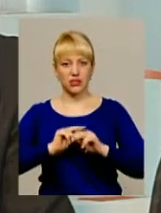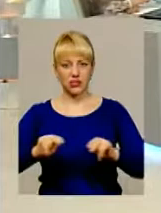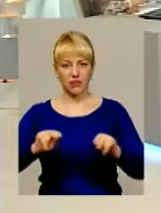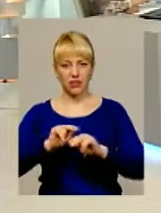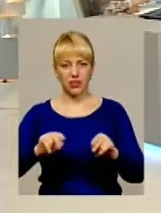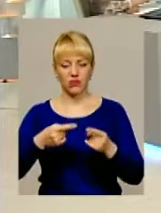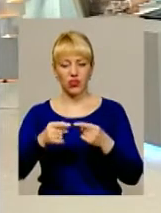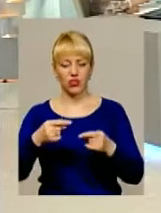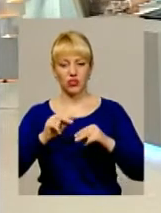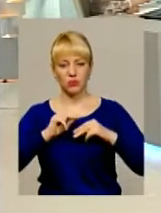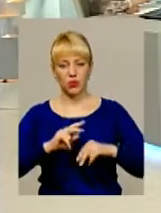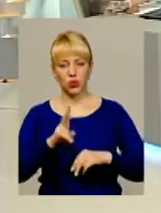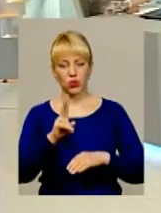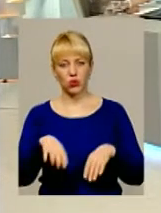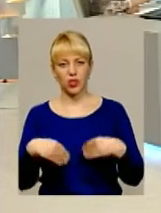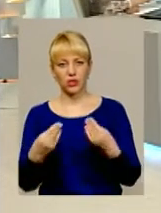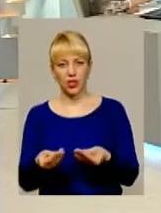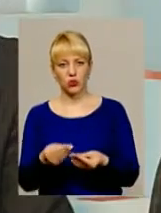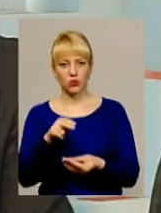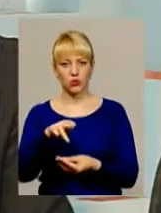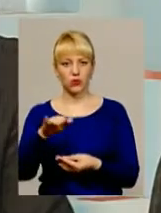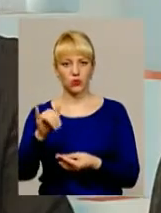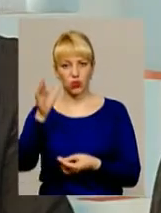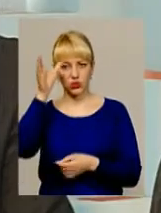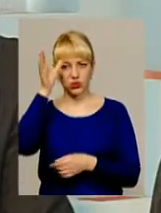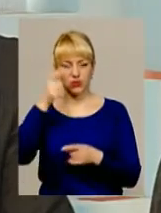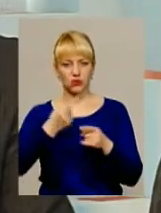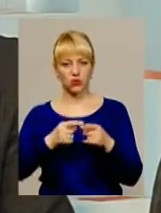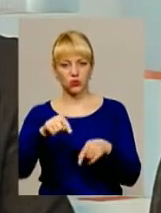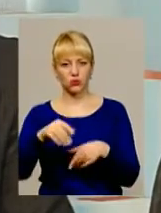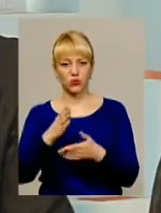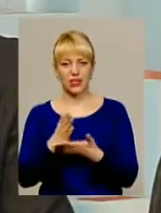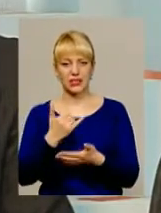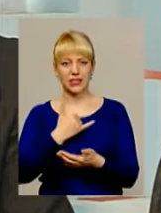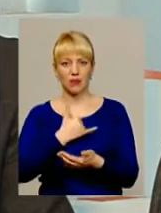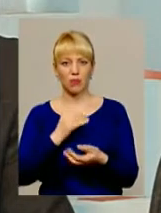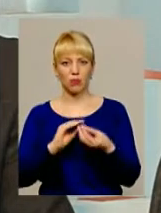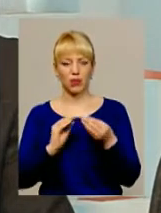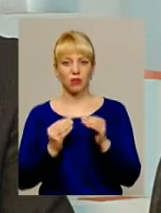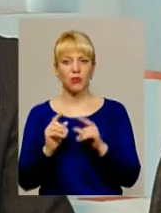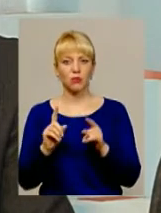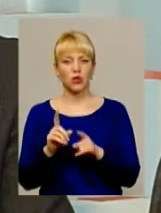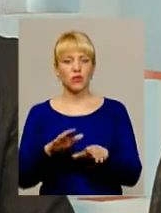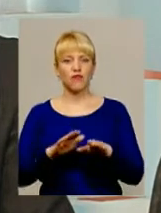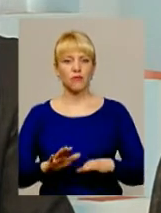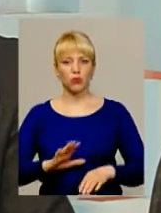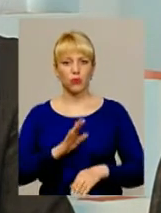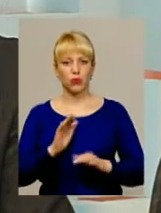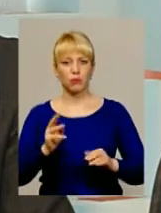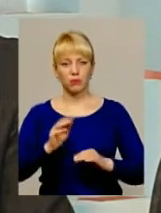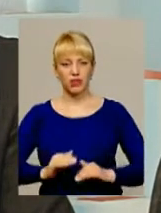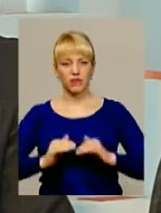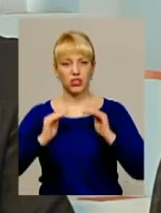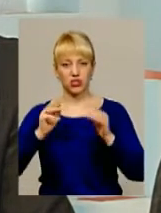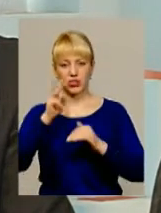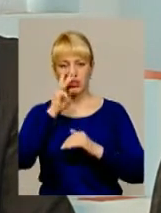працівників, які надають професійну освіту. Тут є у нас проблеми, тому що відбулося підвищення заробітної